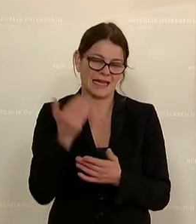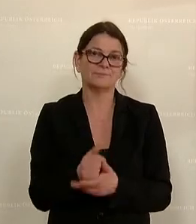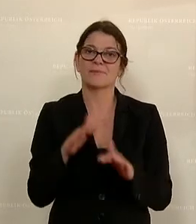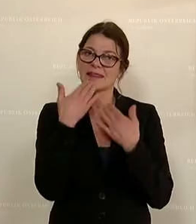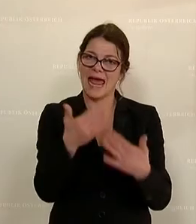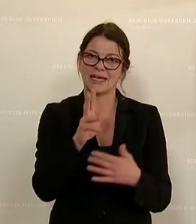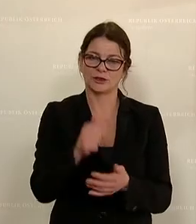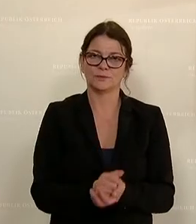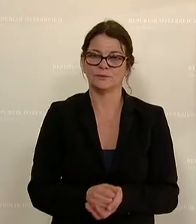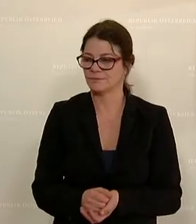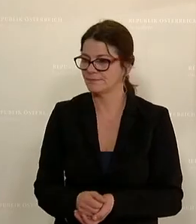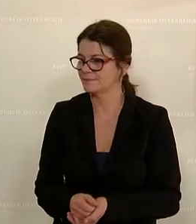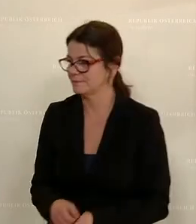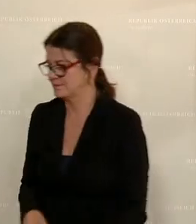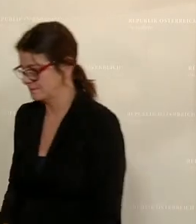Dankeschön. Applaus Dank.